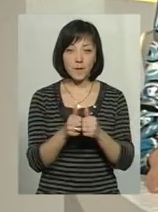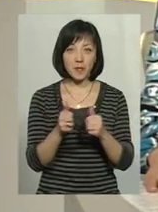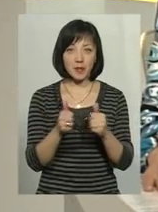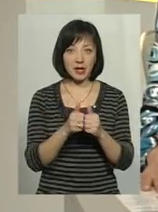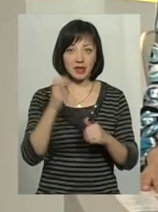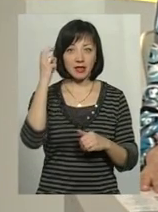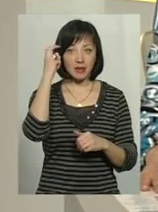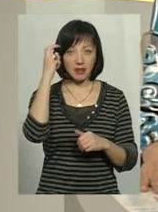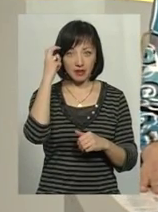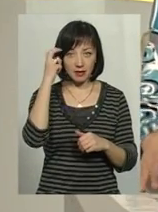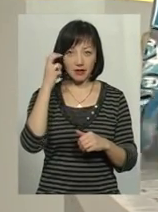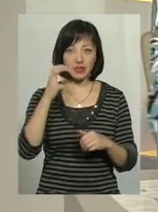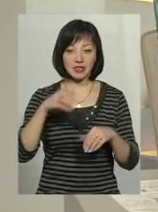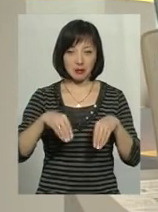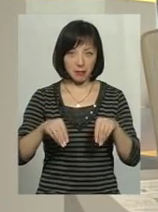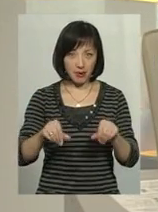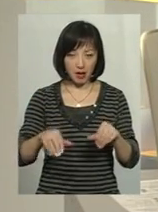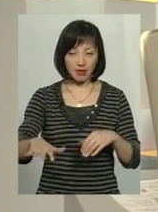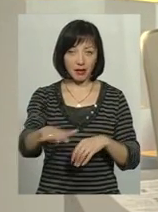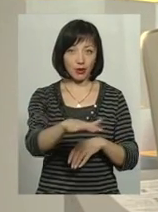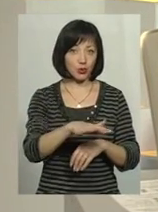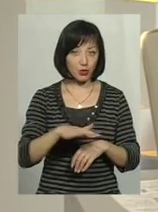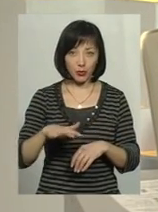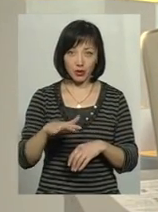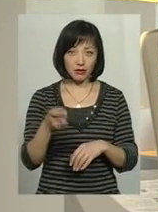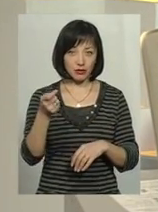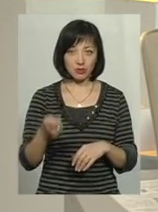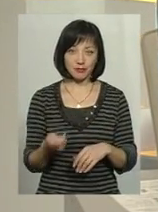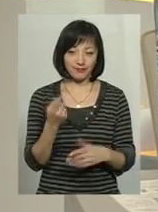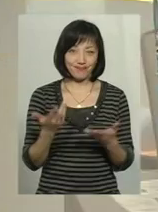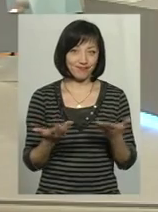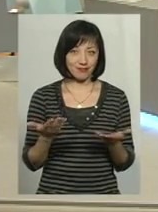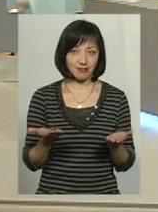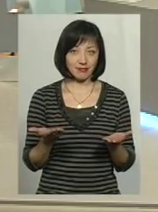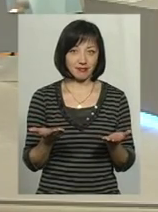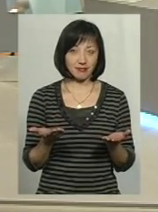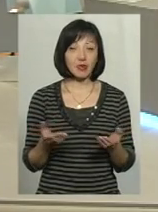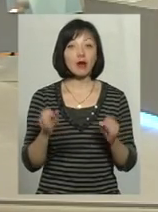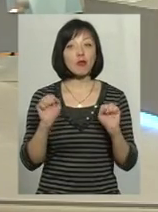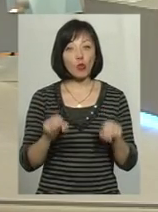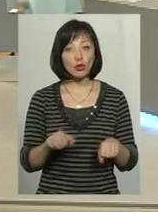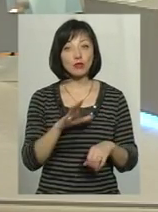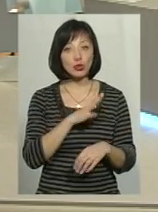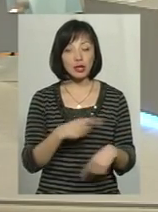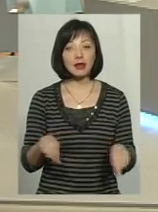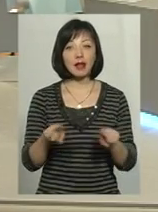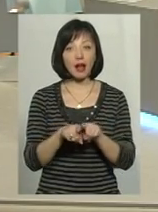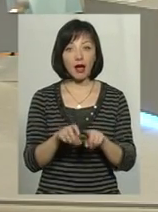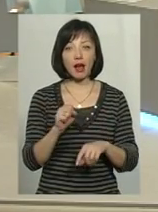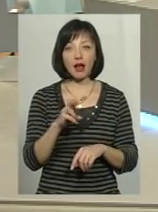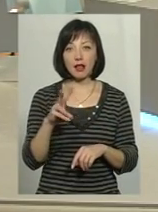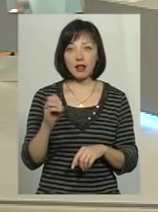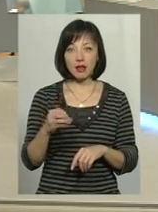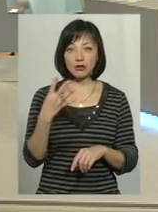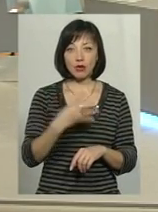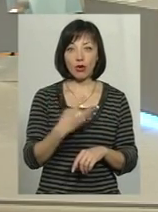Тобто, земля в престоличній території сумнівно дешева? Може бути і таке. Але, я ж